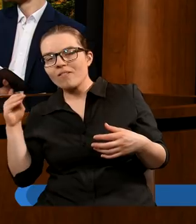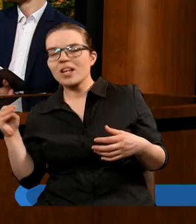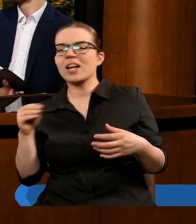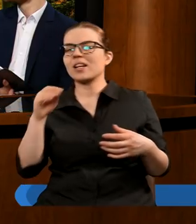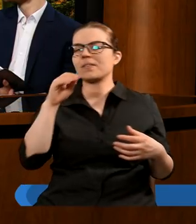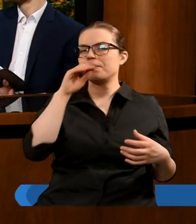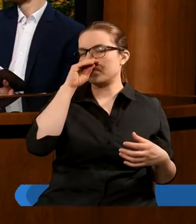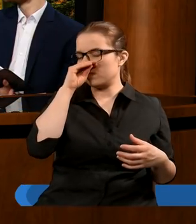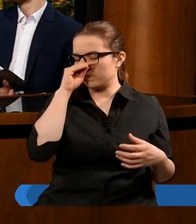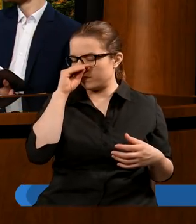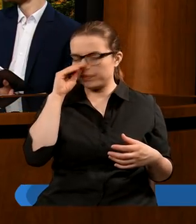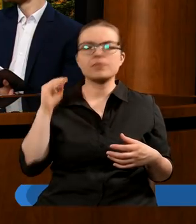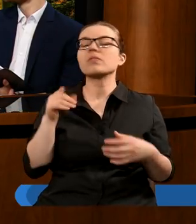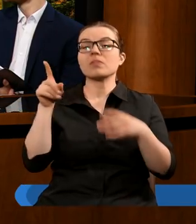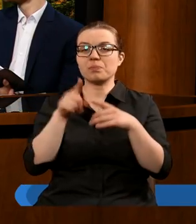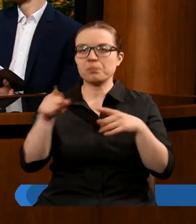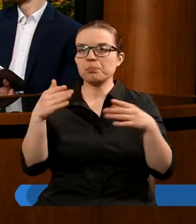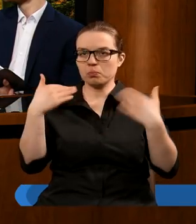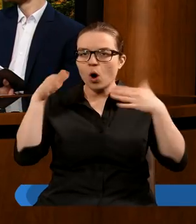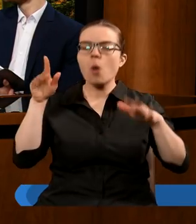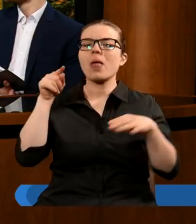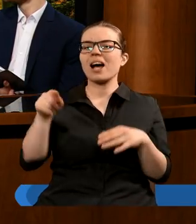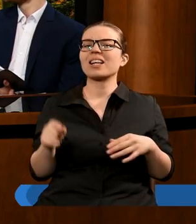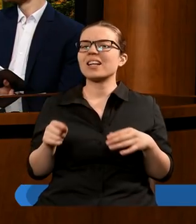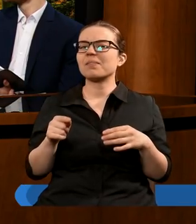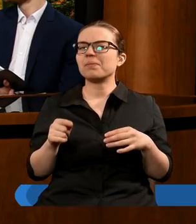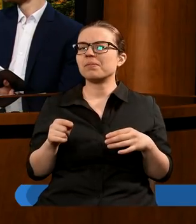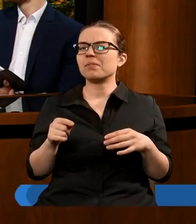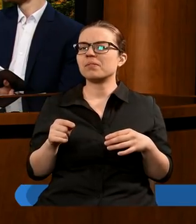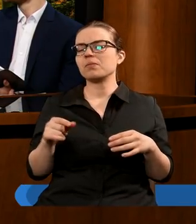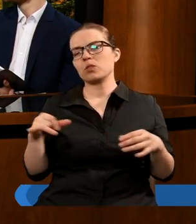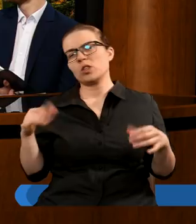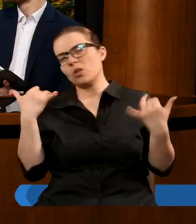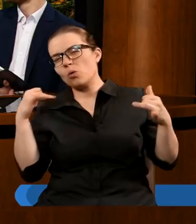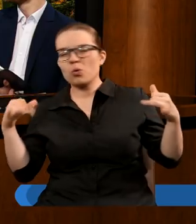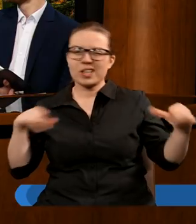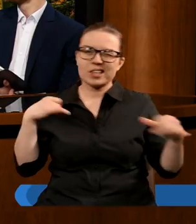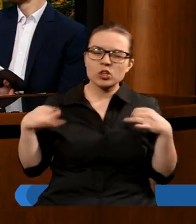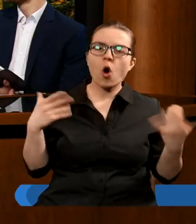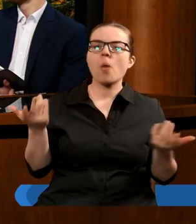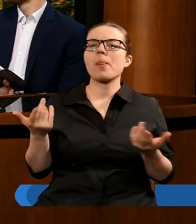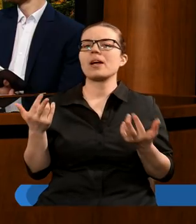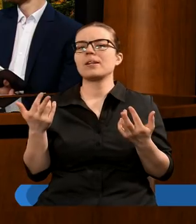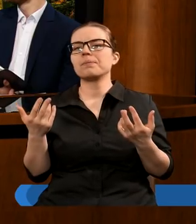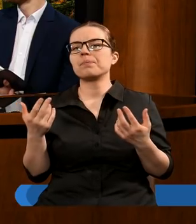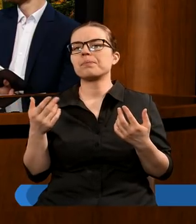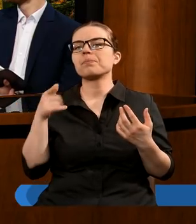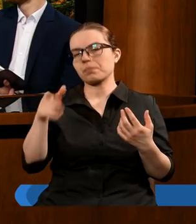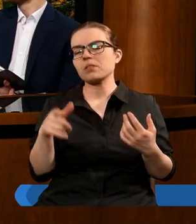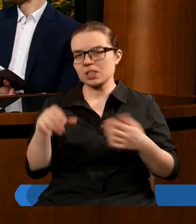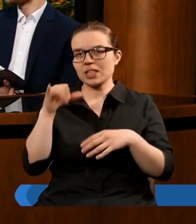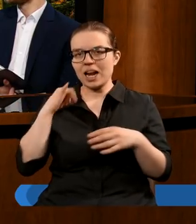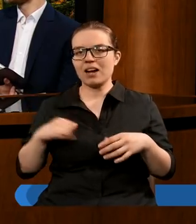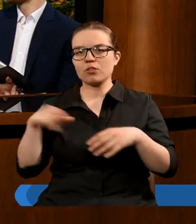świeckie były po prostu poddane pod rozporządzenia lub wolę papieża rzymskiego.